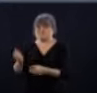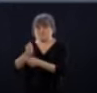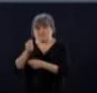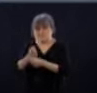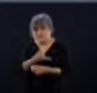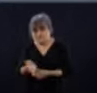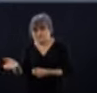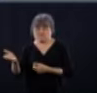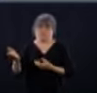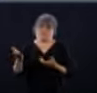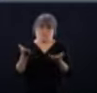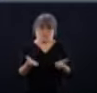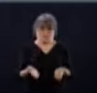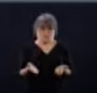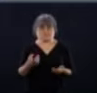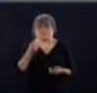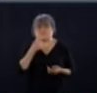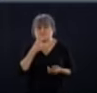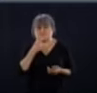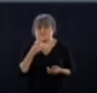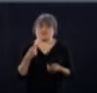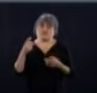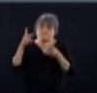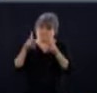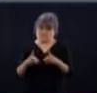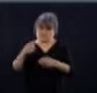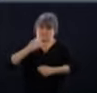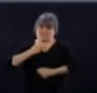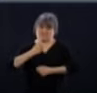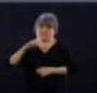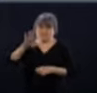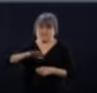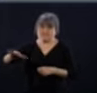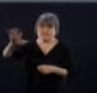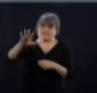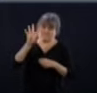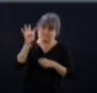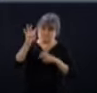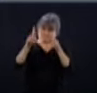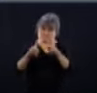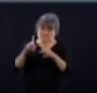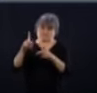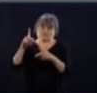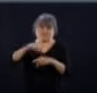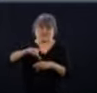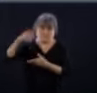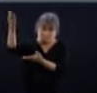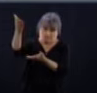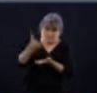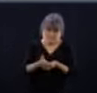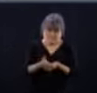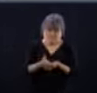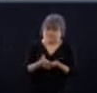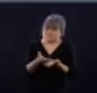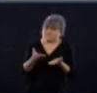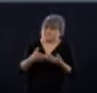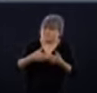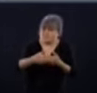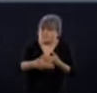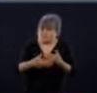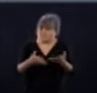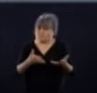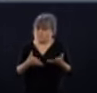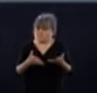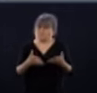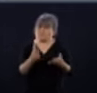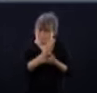'annonce de l'arrivée d'un contingent d'environ 400 militaires qui arrivent au Québec, qui devraient arriver au Québec, du moins une partie